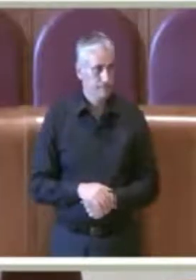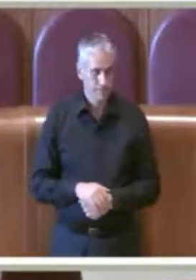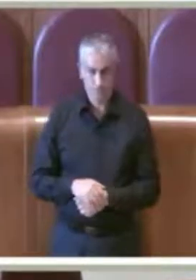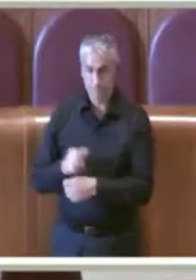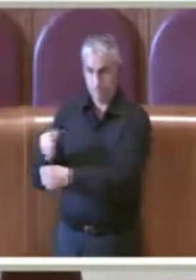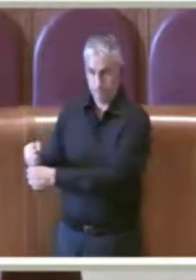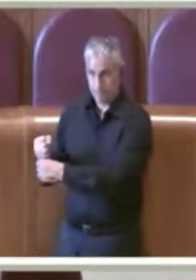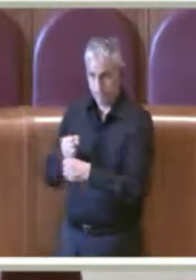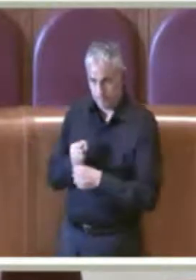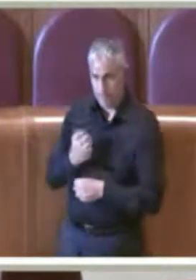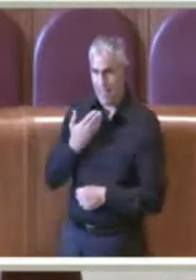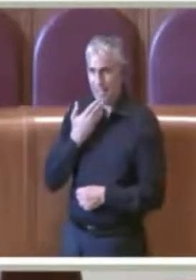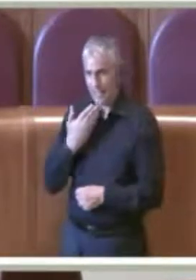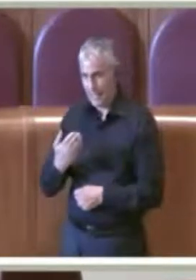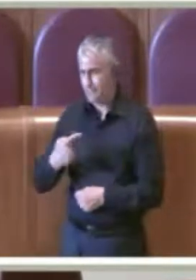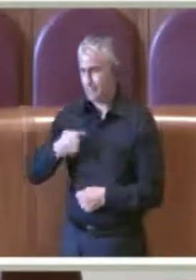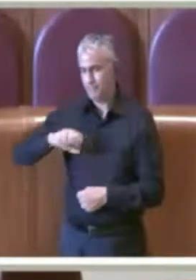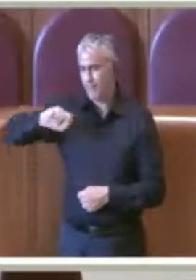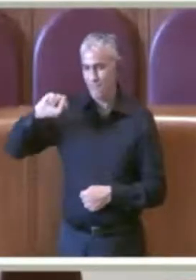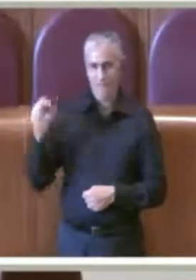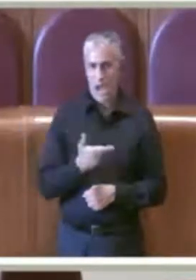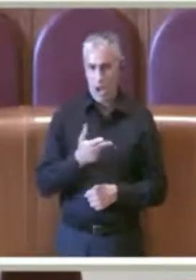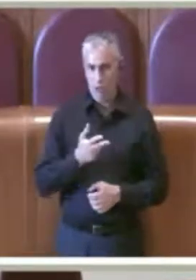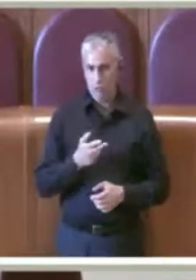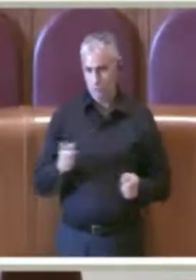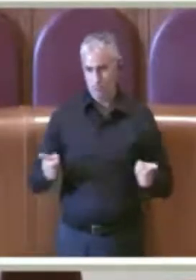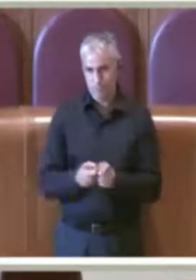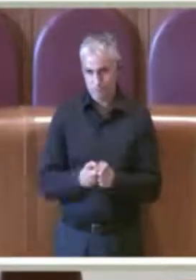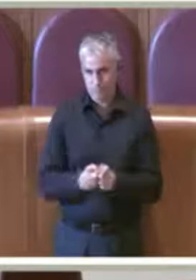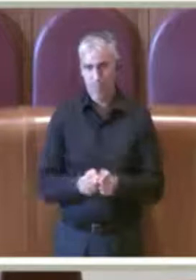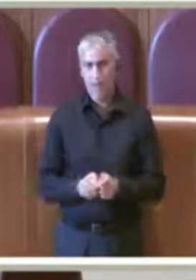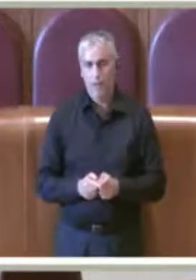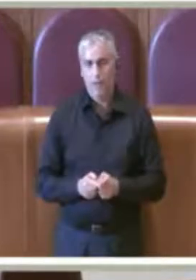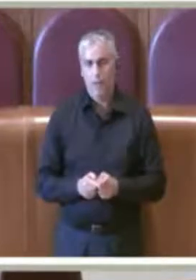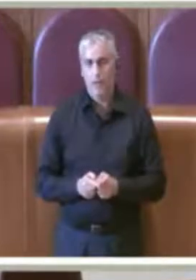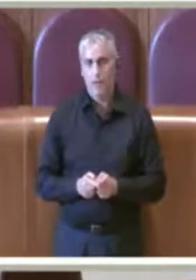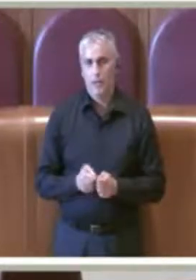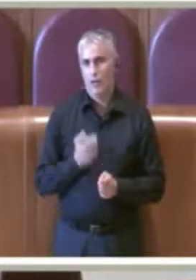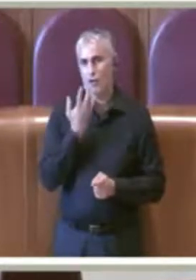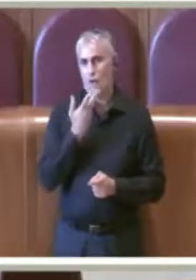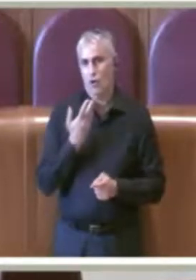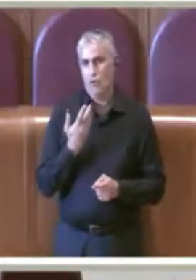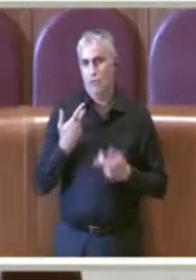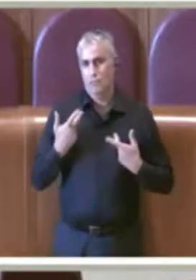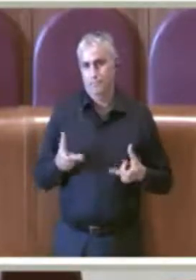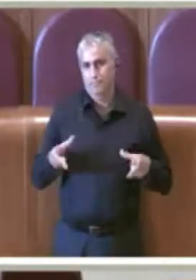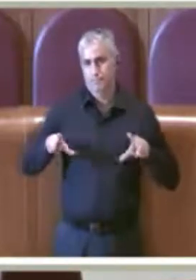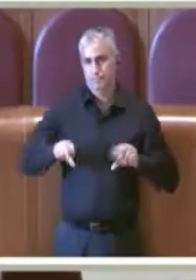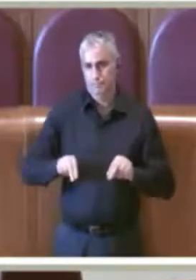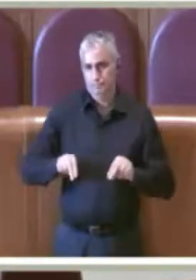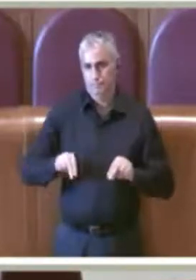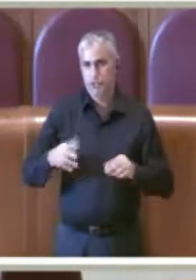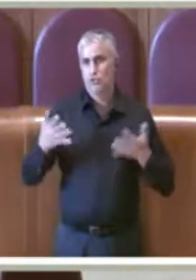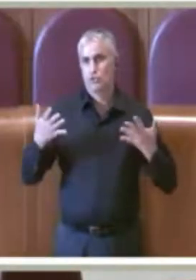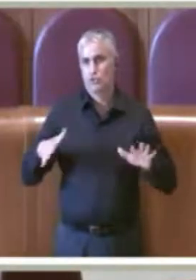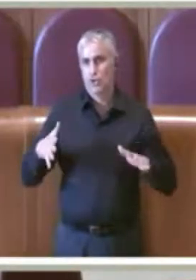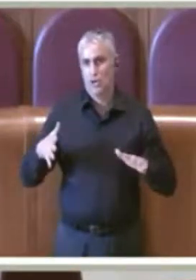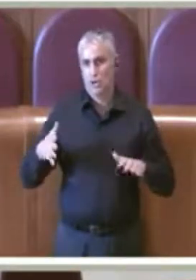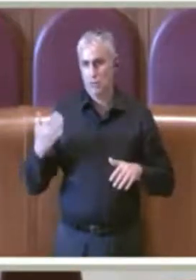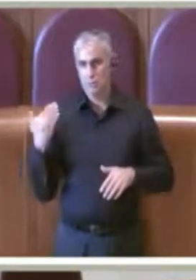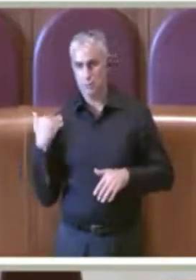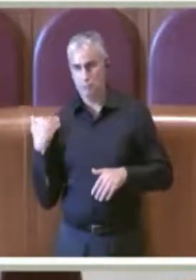Grazie Presidente, sarò rapidissimo soltanto per ripetere quello che avevo detto durante l